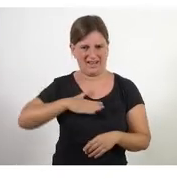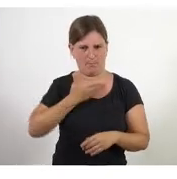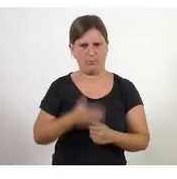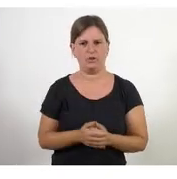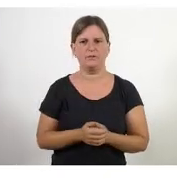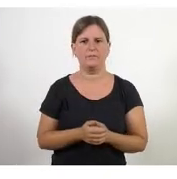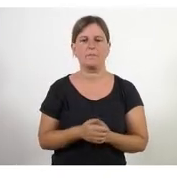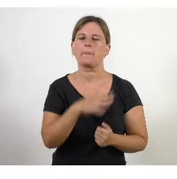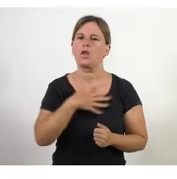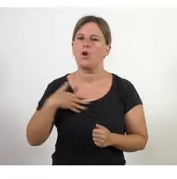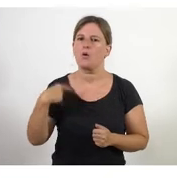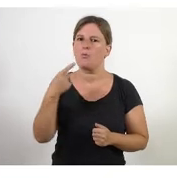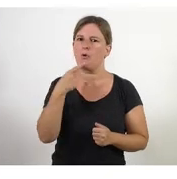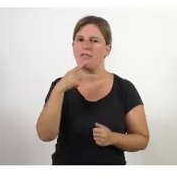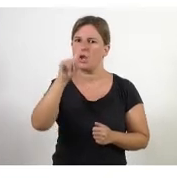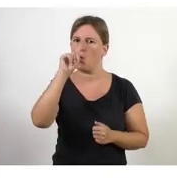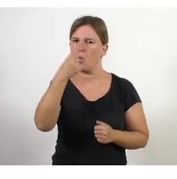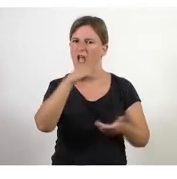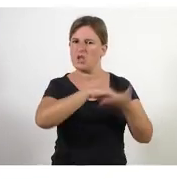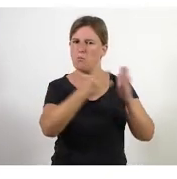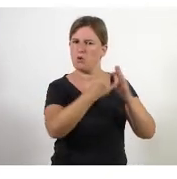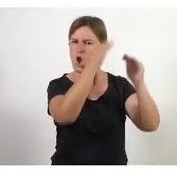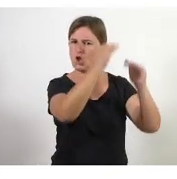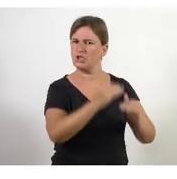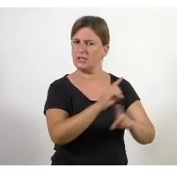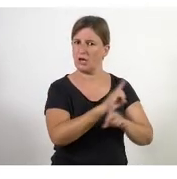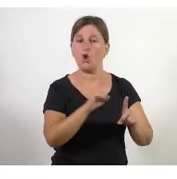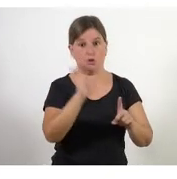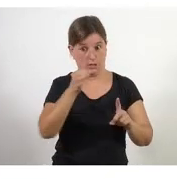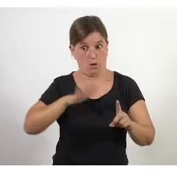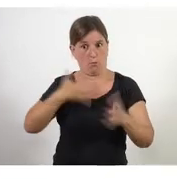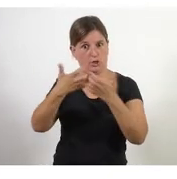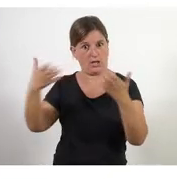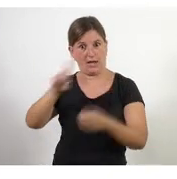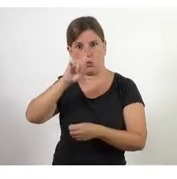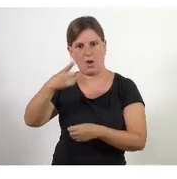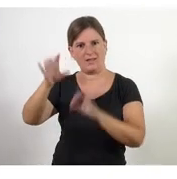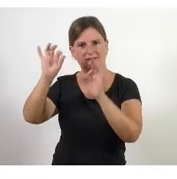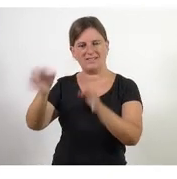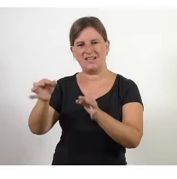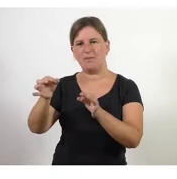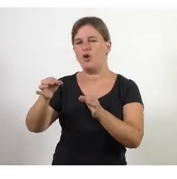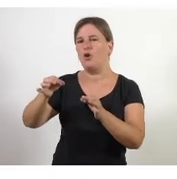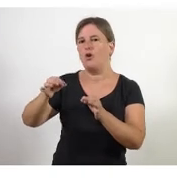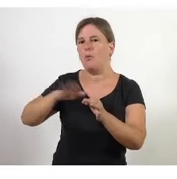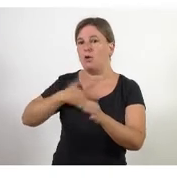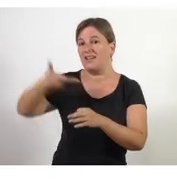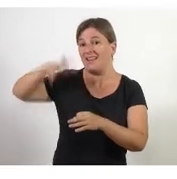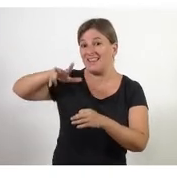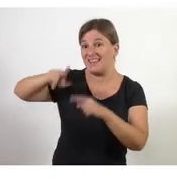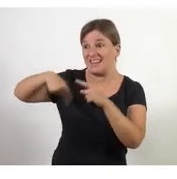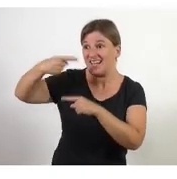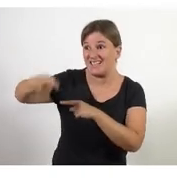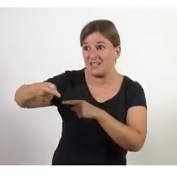ja no estem fent durant un any el projecte potser el projecte durarà un any però es fa d'una determinada manera on potser els tres mesos